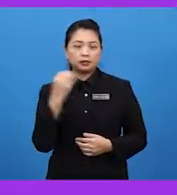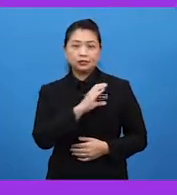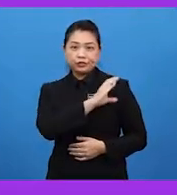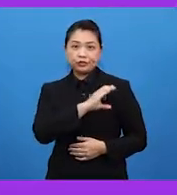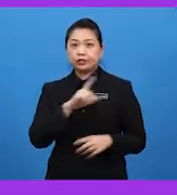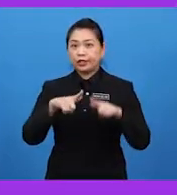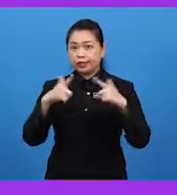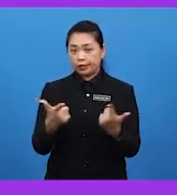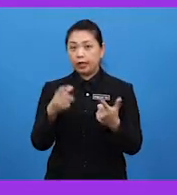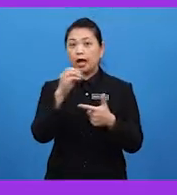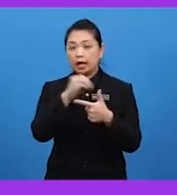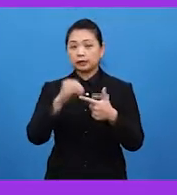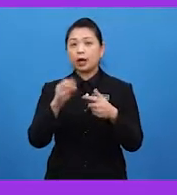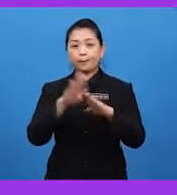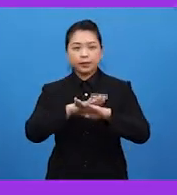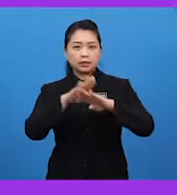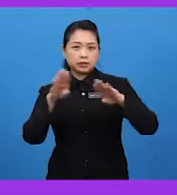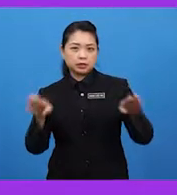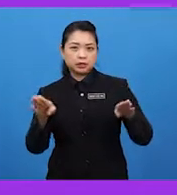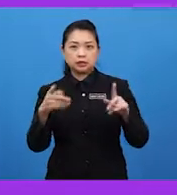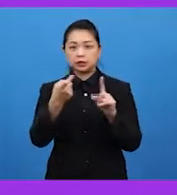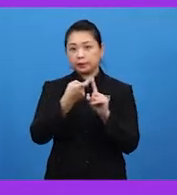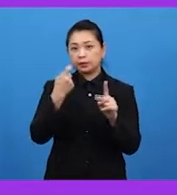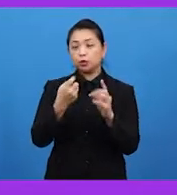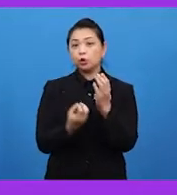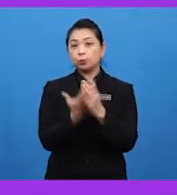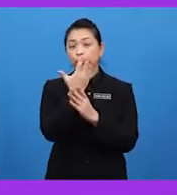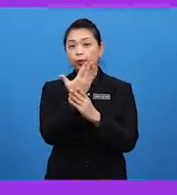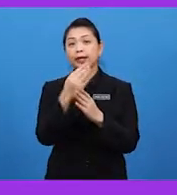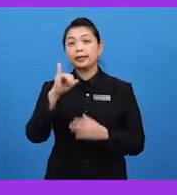atau berbeza daripada tumbuhan induk.